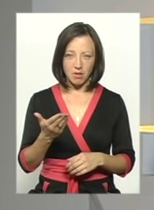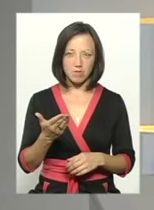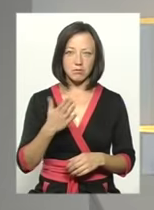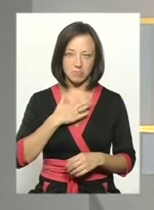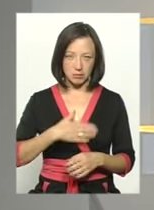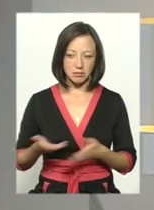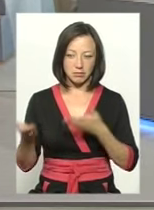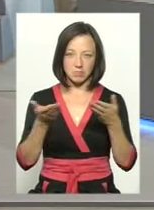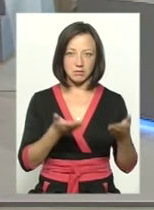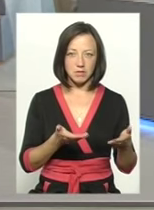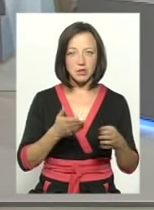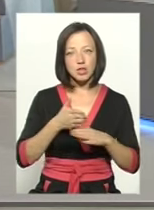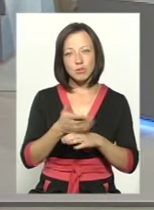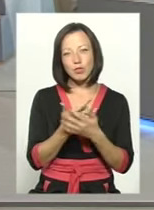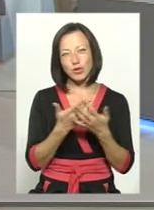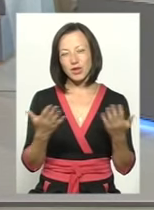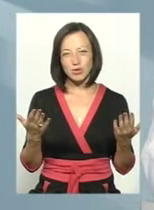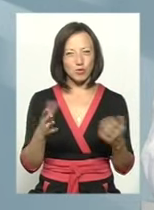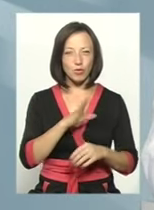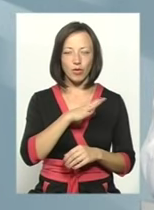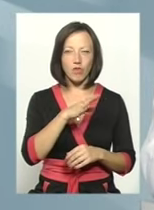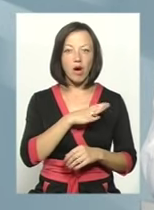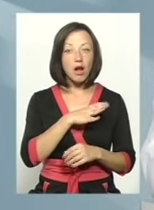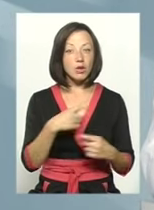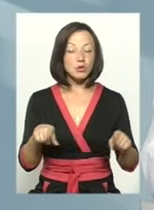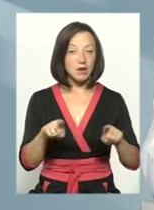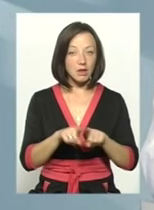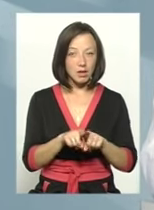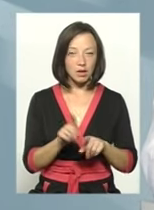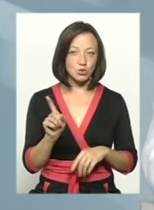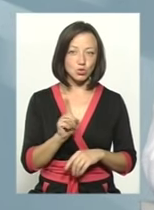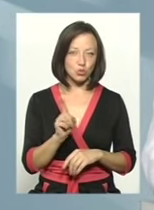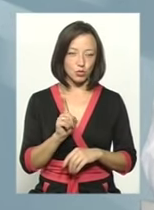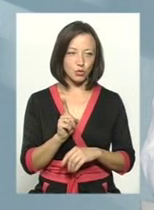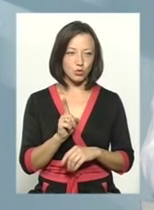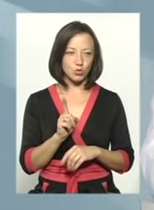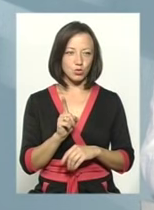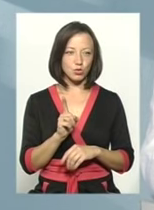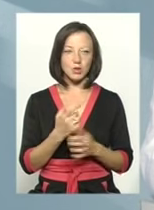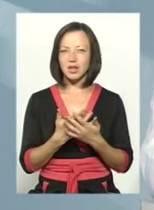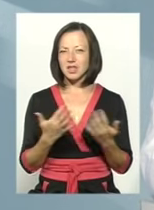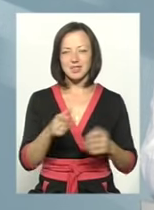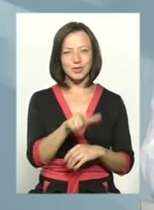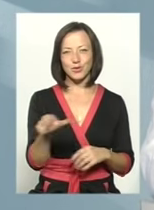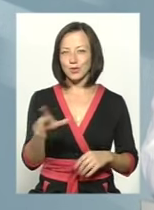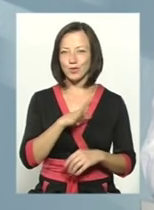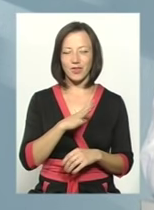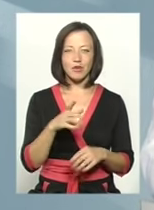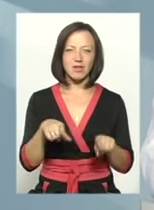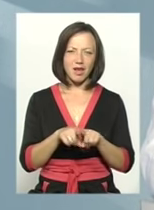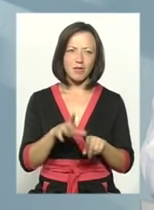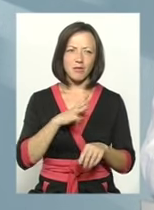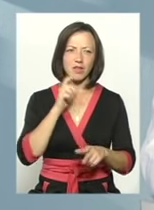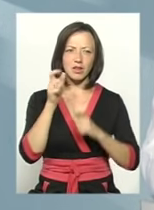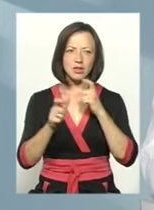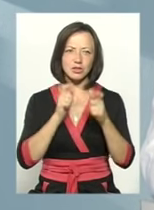Ви туди заїжджали? Так. Чи бувало по-різному? Бувало таке, що… Ну, різні люди бувають. Бувало таке,